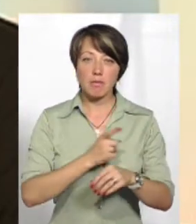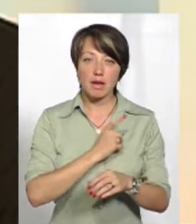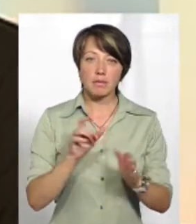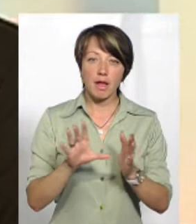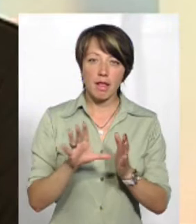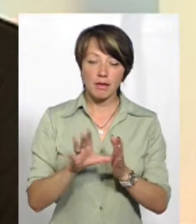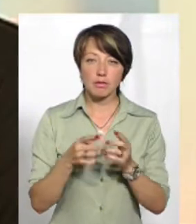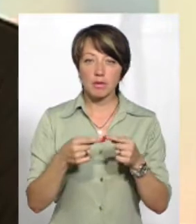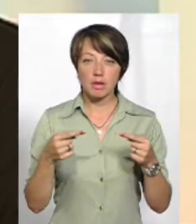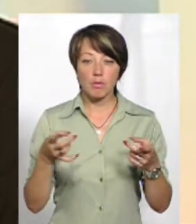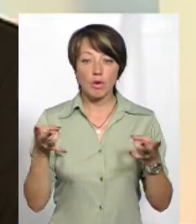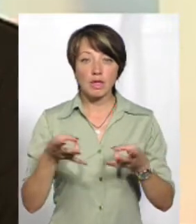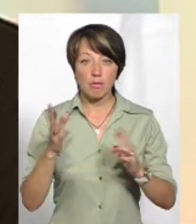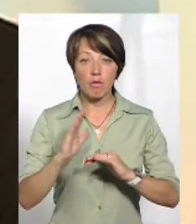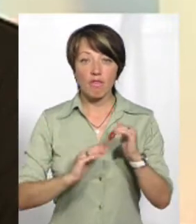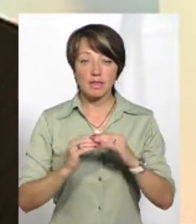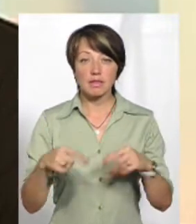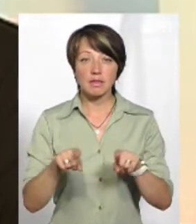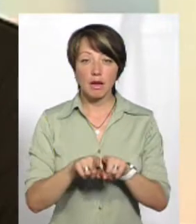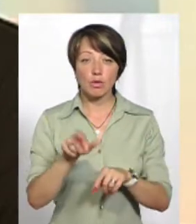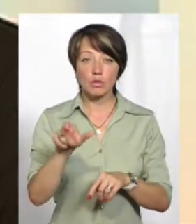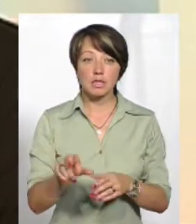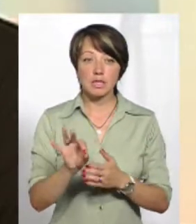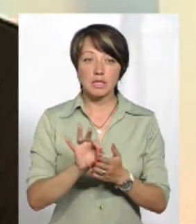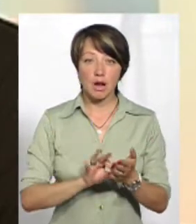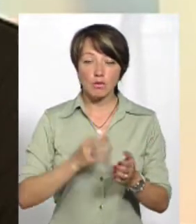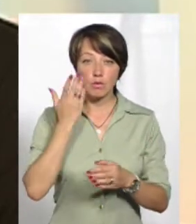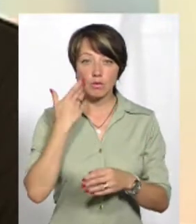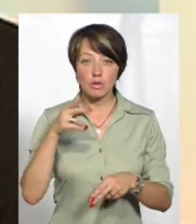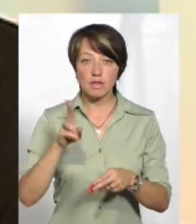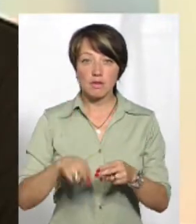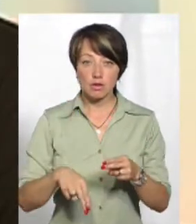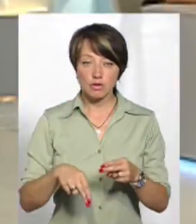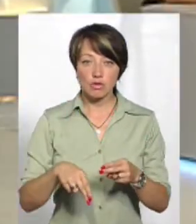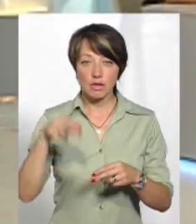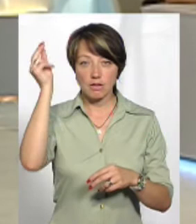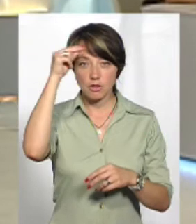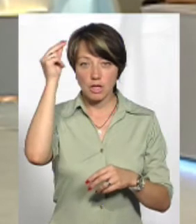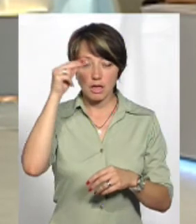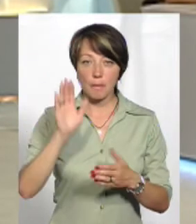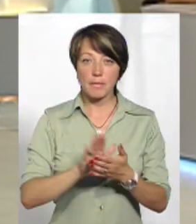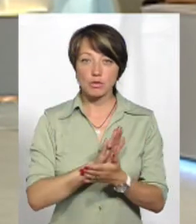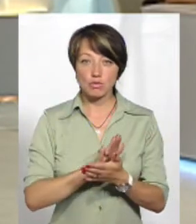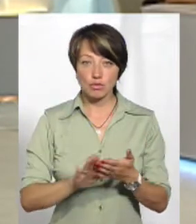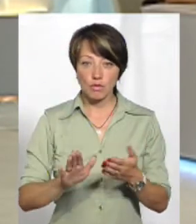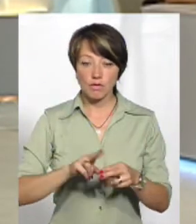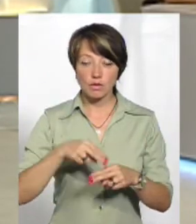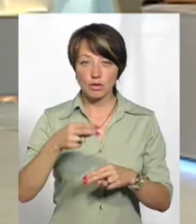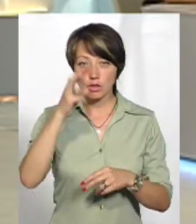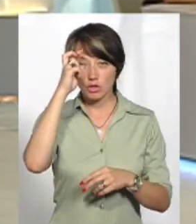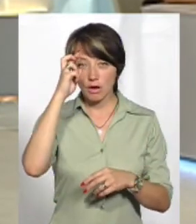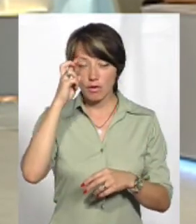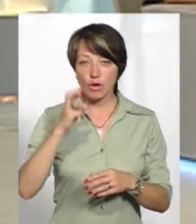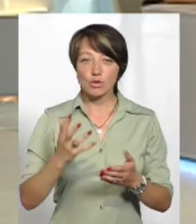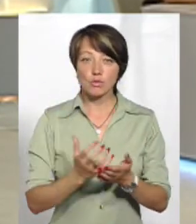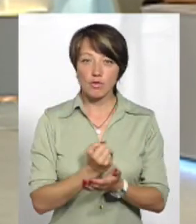електриком. Тобто вострібна професія так, що людина зразу по завершенню навчання, безкоштовне, що відшкодовується